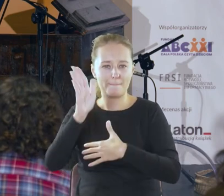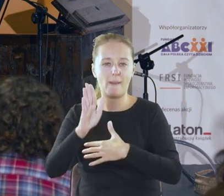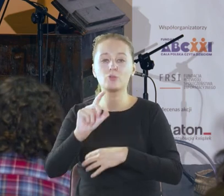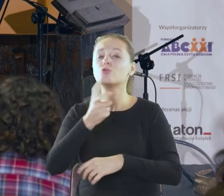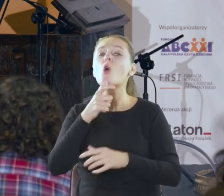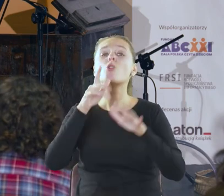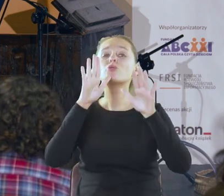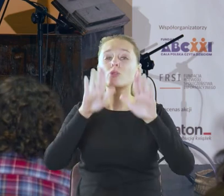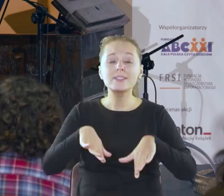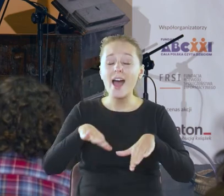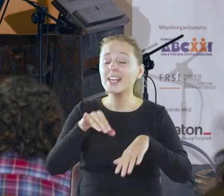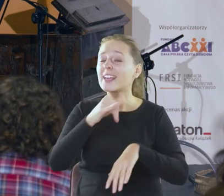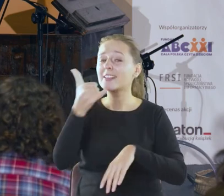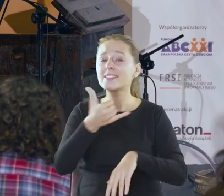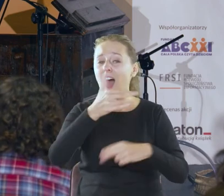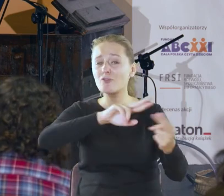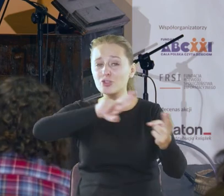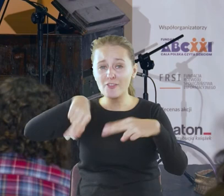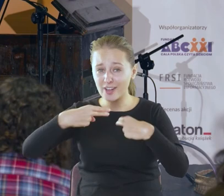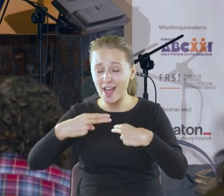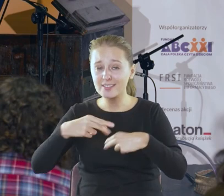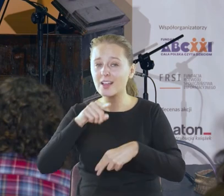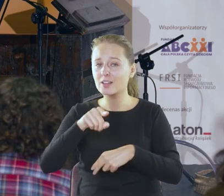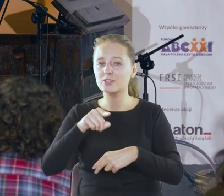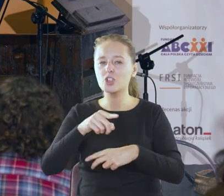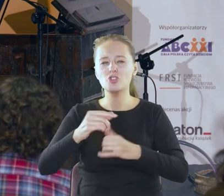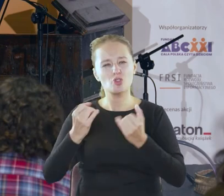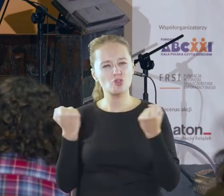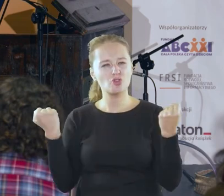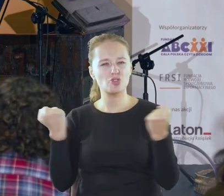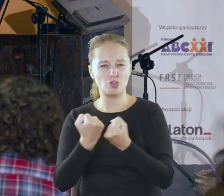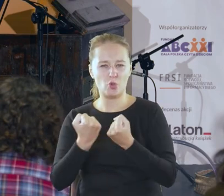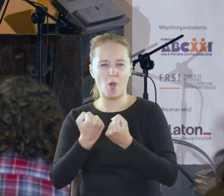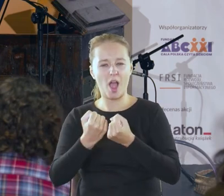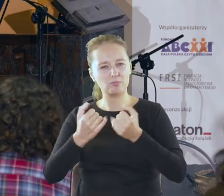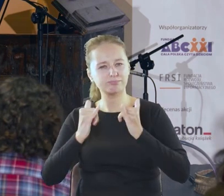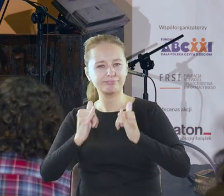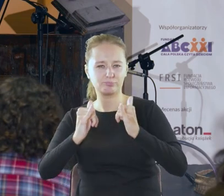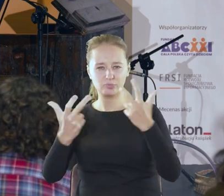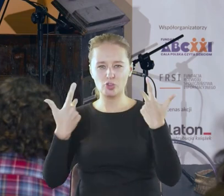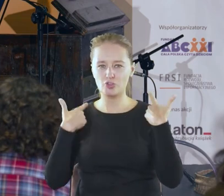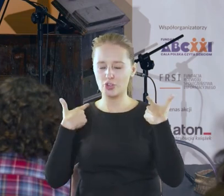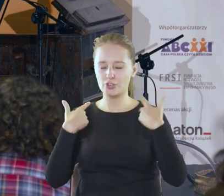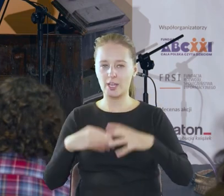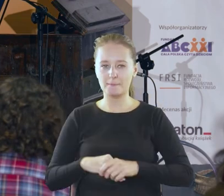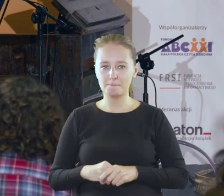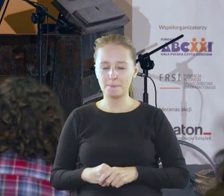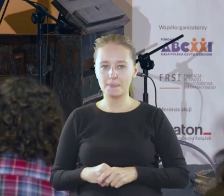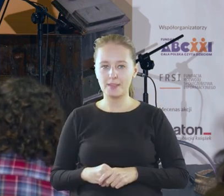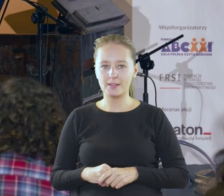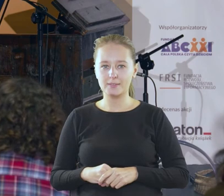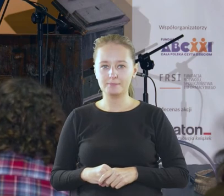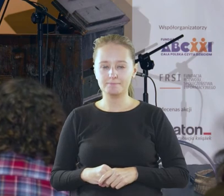wraca to jest wielka siła życia która zasypia